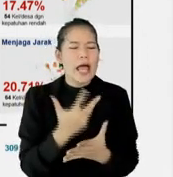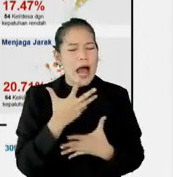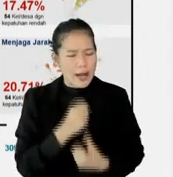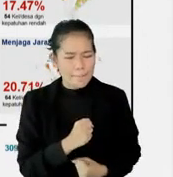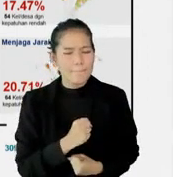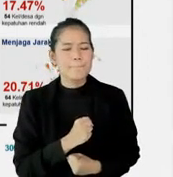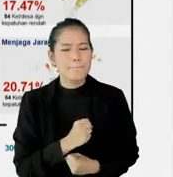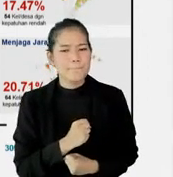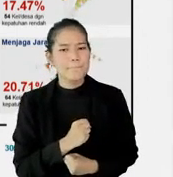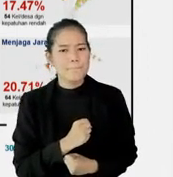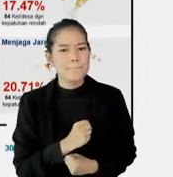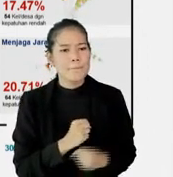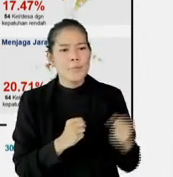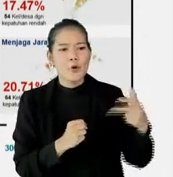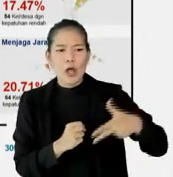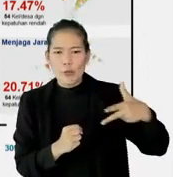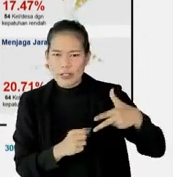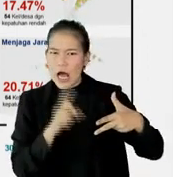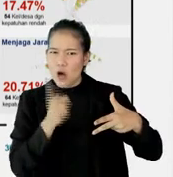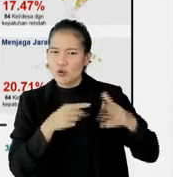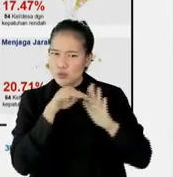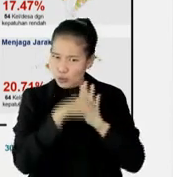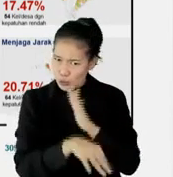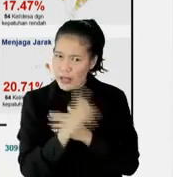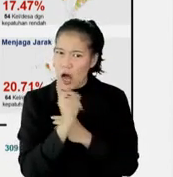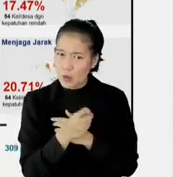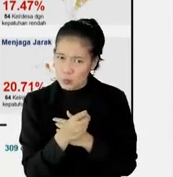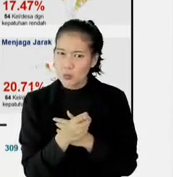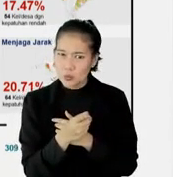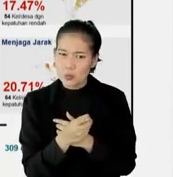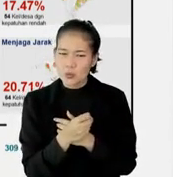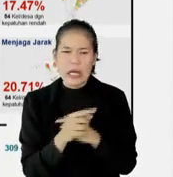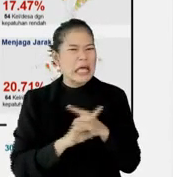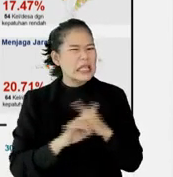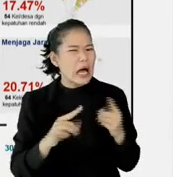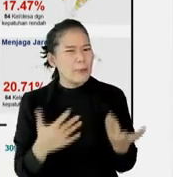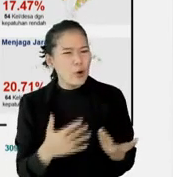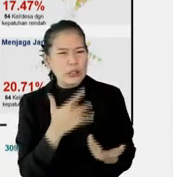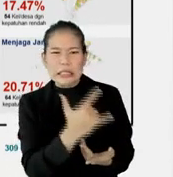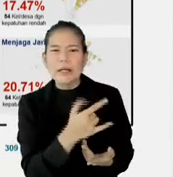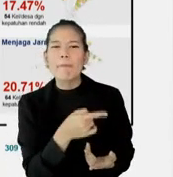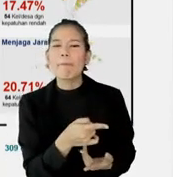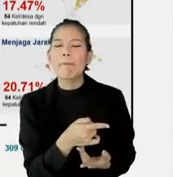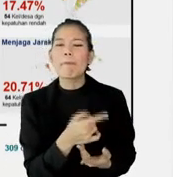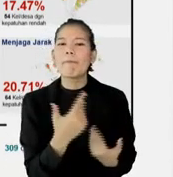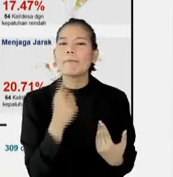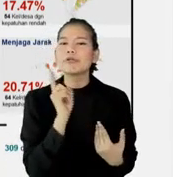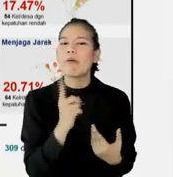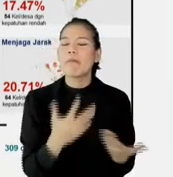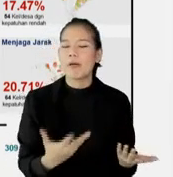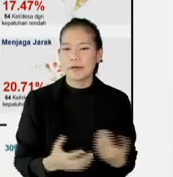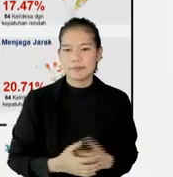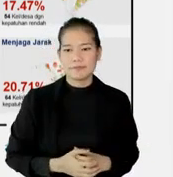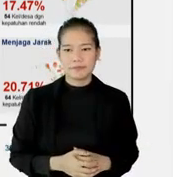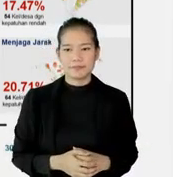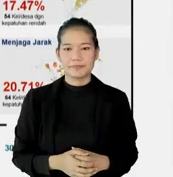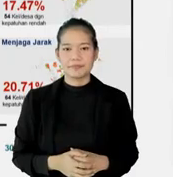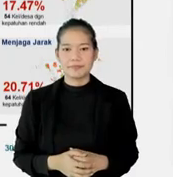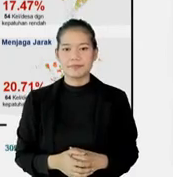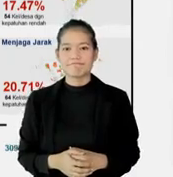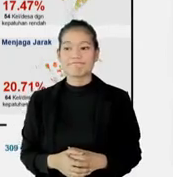maksudnya kayak Sulawesi, sudah ada penurunan doang yang angka tidak patuhnya, ini ternyata kok masih di situ, masih di angka-angka tuh lebih ini ya.